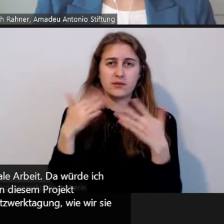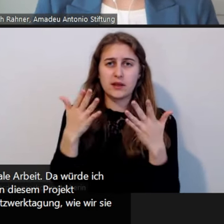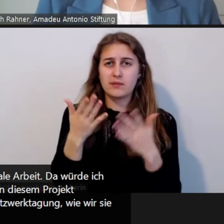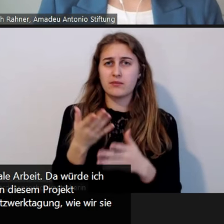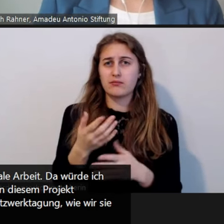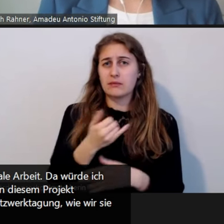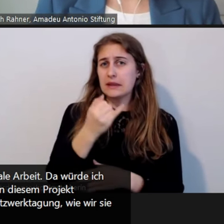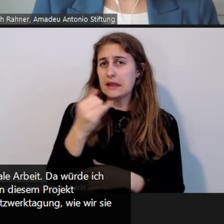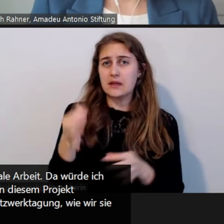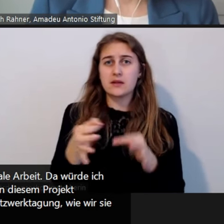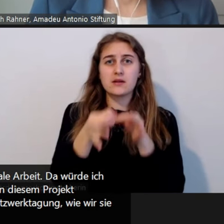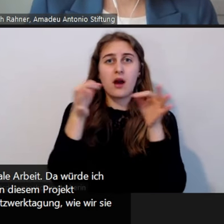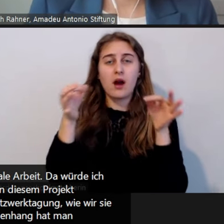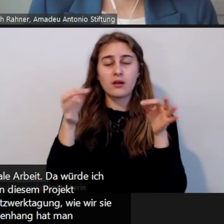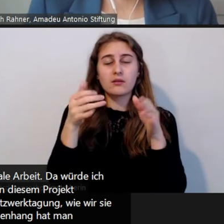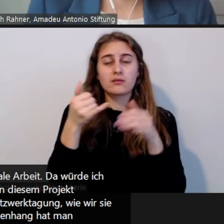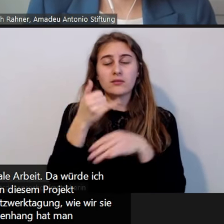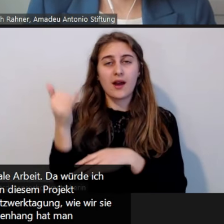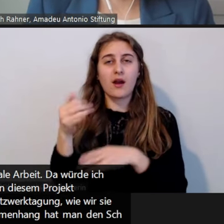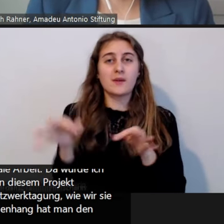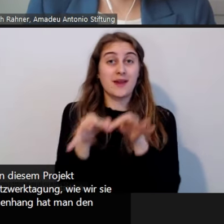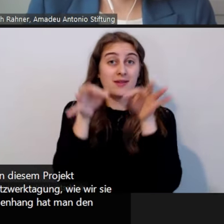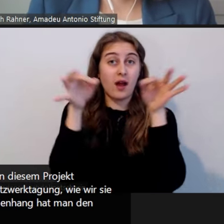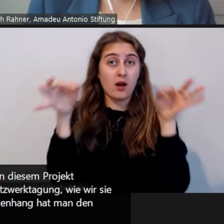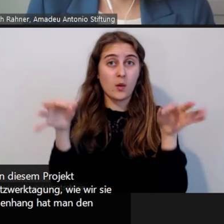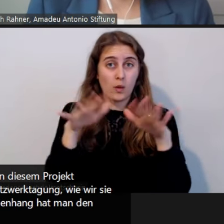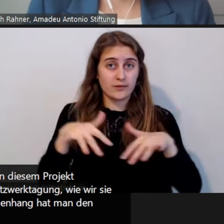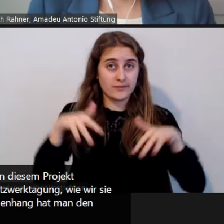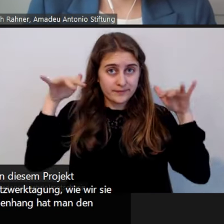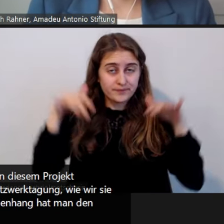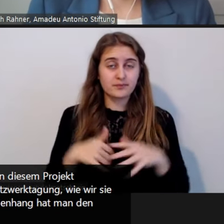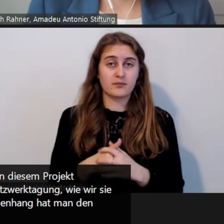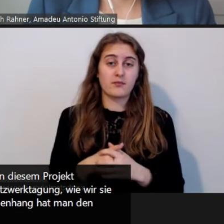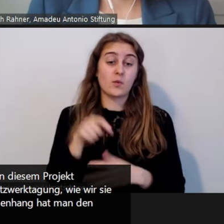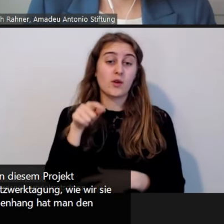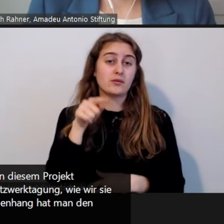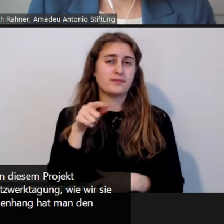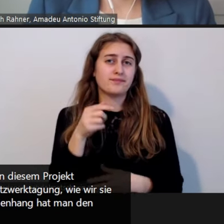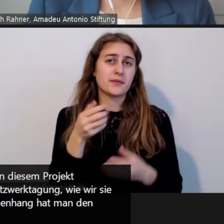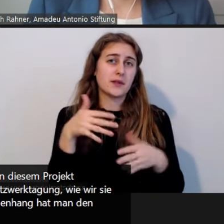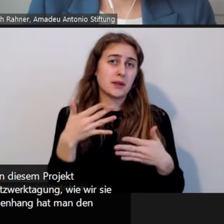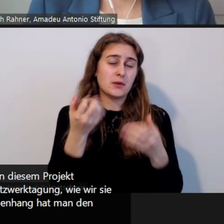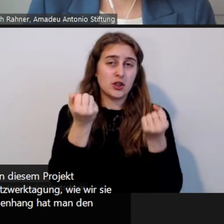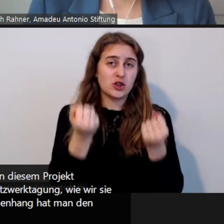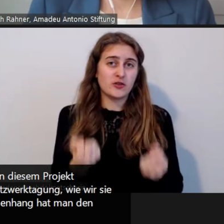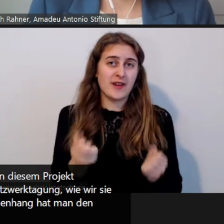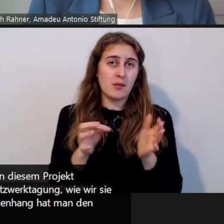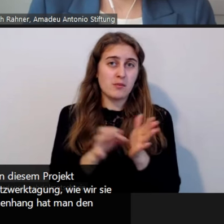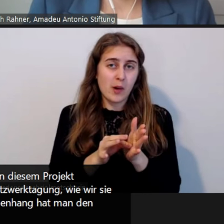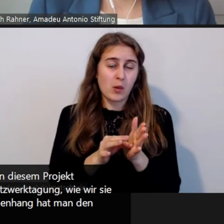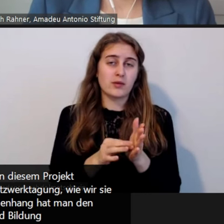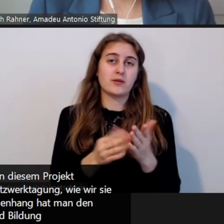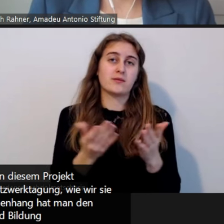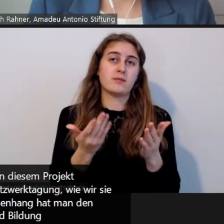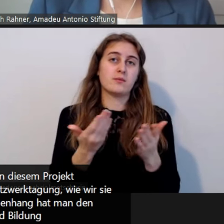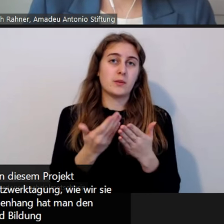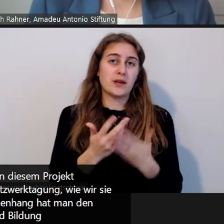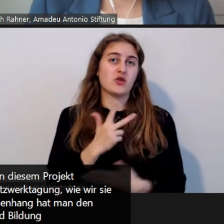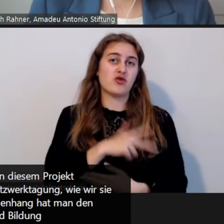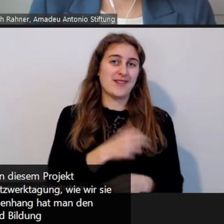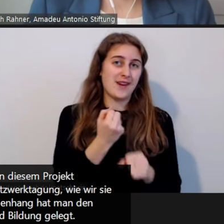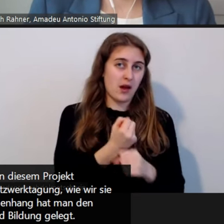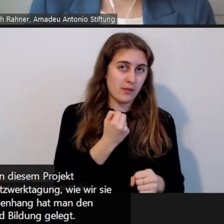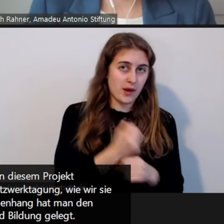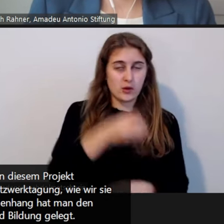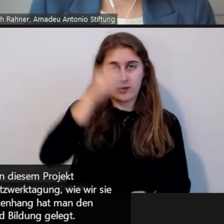machen. In diesem Zusammenhang hatten wir den Schwerpunkt auch auf das Thema soziale Arbeit und Bildung gelegt.